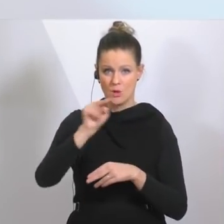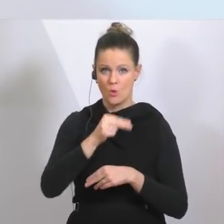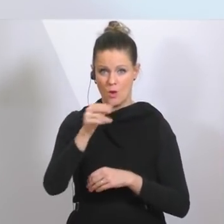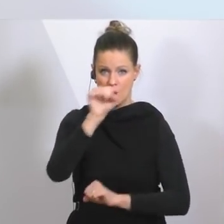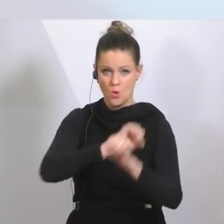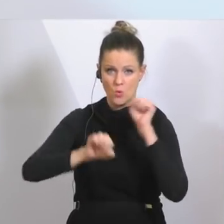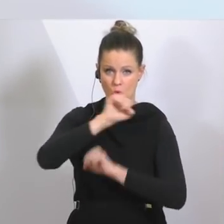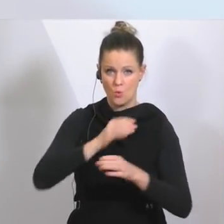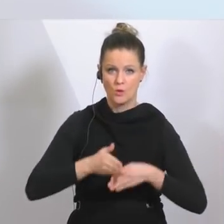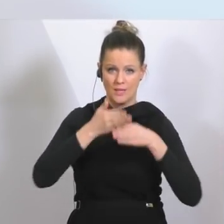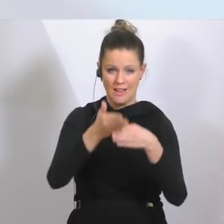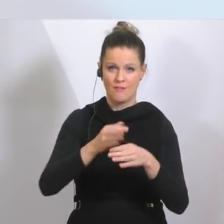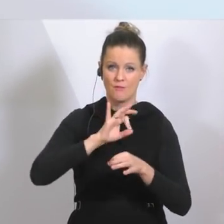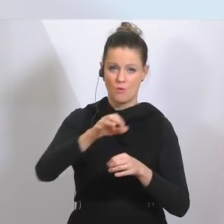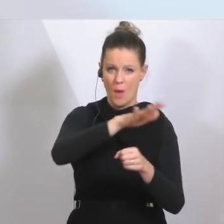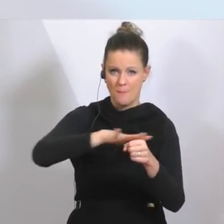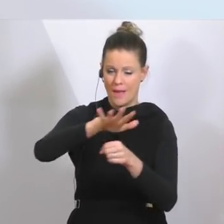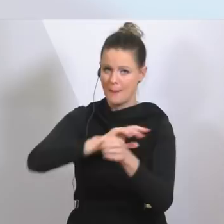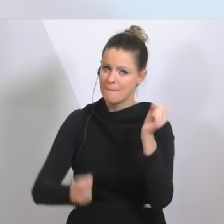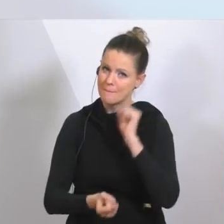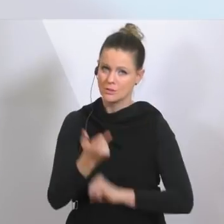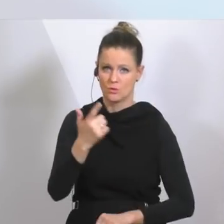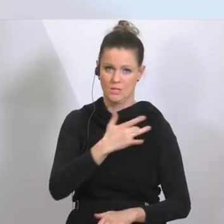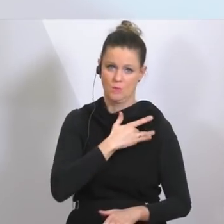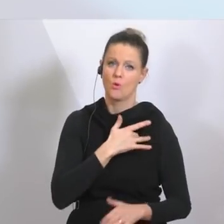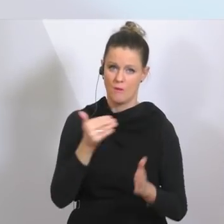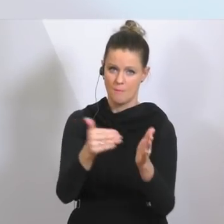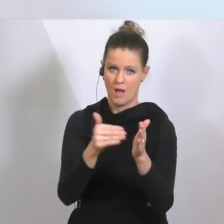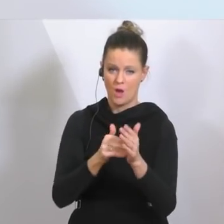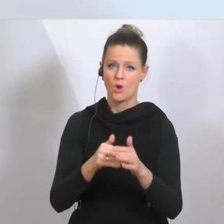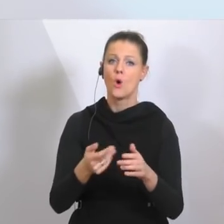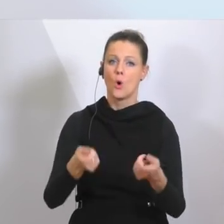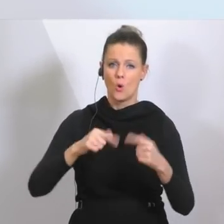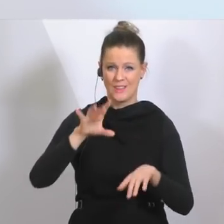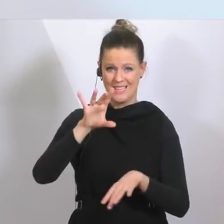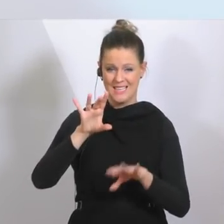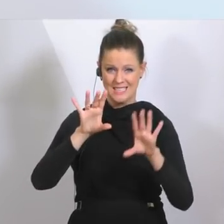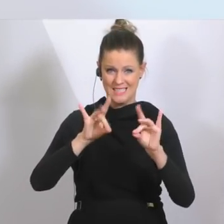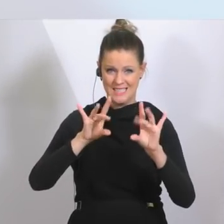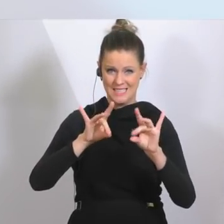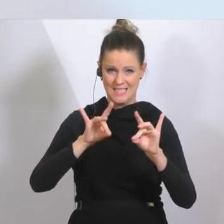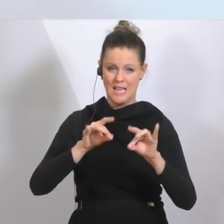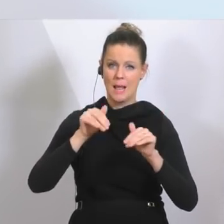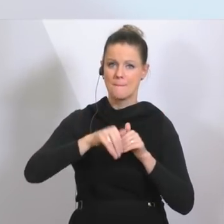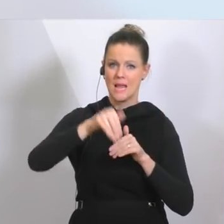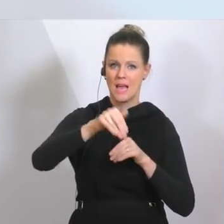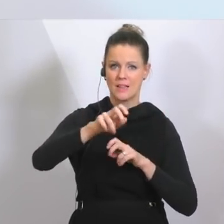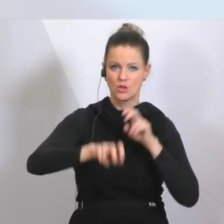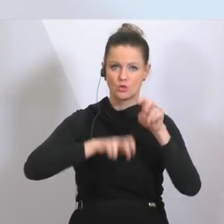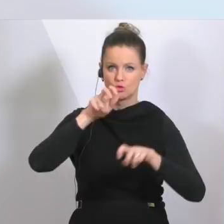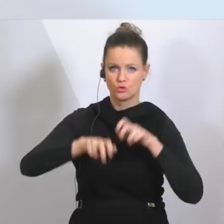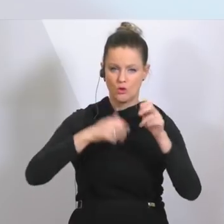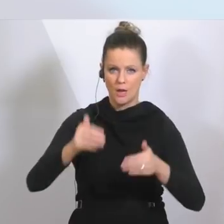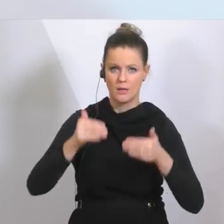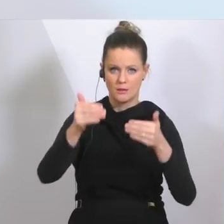als Nothilfe für Branchen, die es ganz besonders brauchen und 10 Milliarden Steuerstundungen. Es gibt